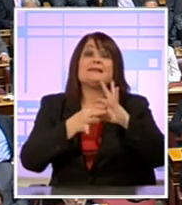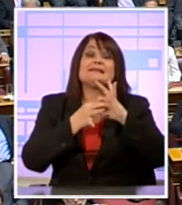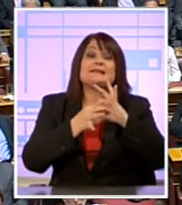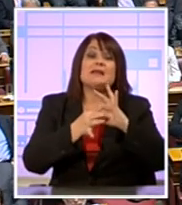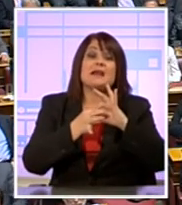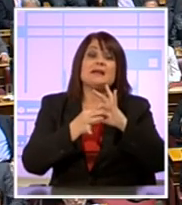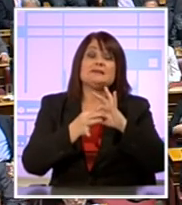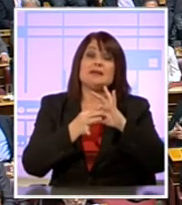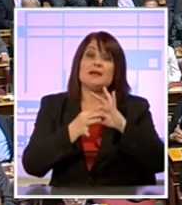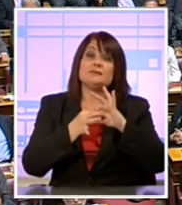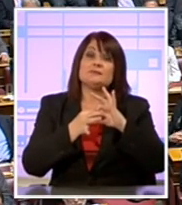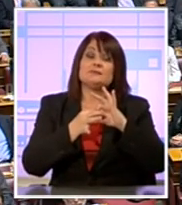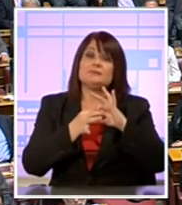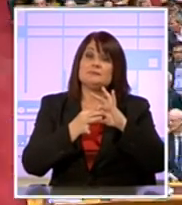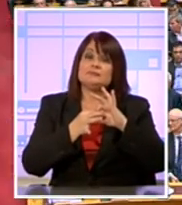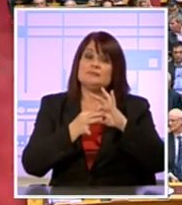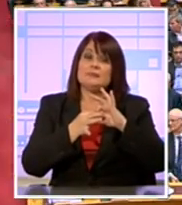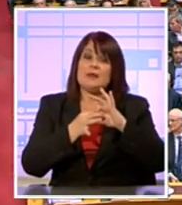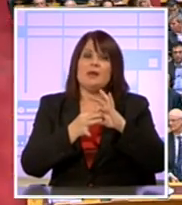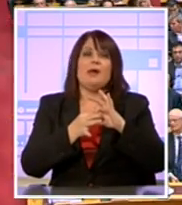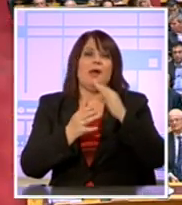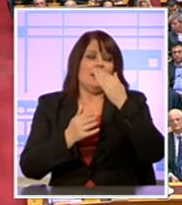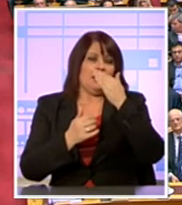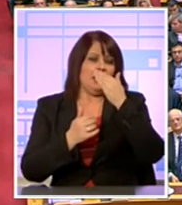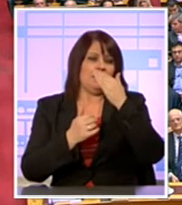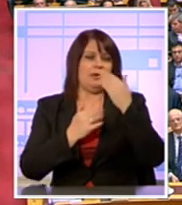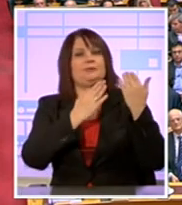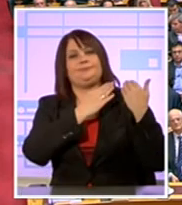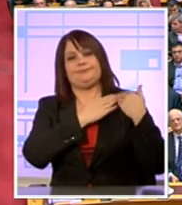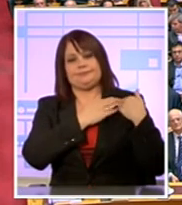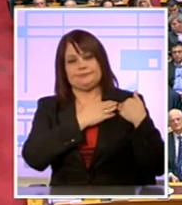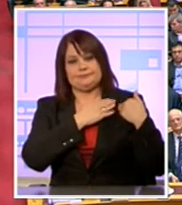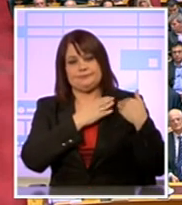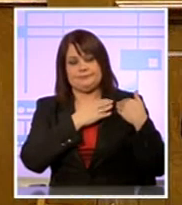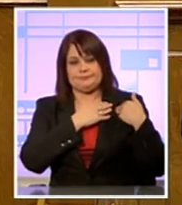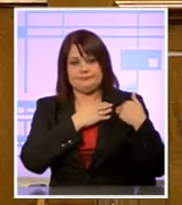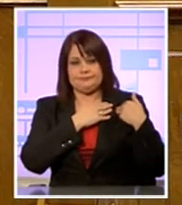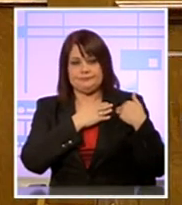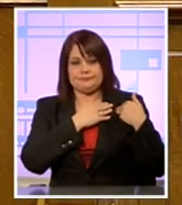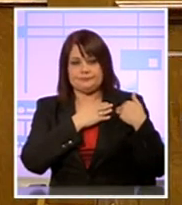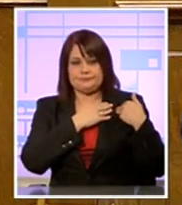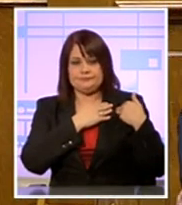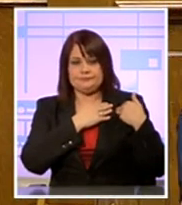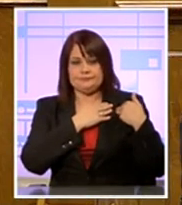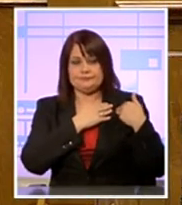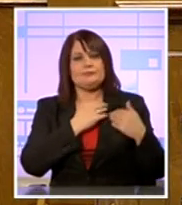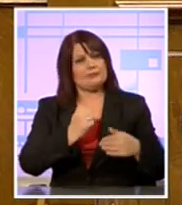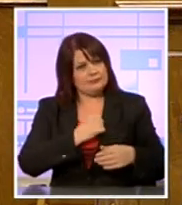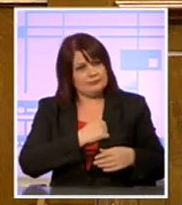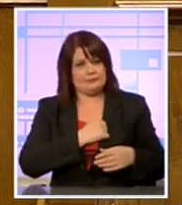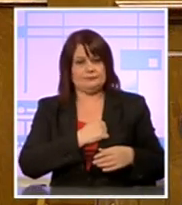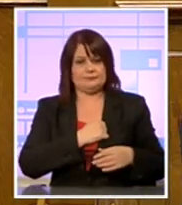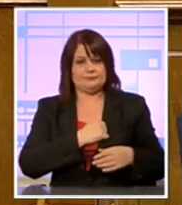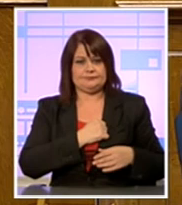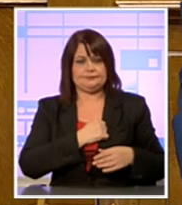Με καλή προαίρεση και με αίσθημα εθνικής ευθύνης, κάτι που όπως έχω πει είναι βαθιά πίστη μου. Πάγια